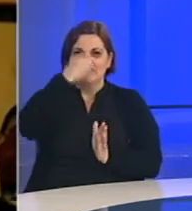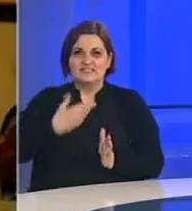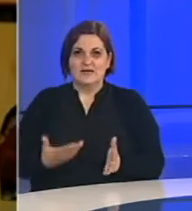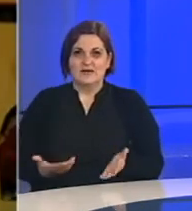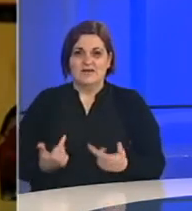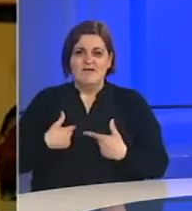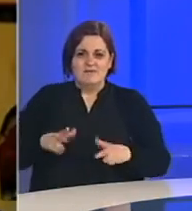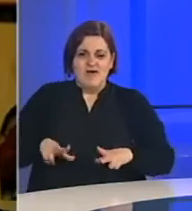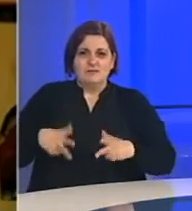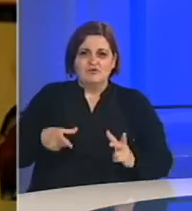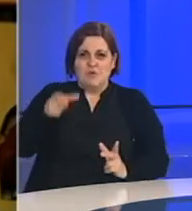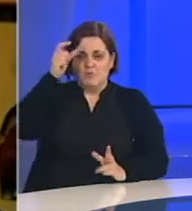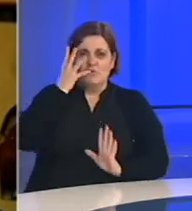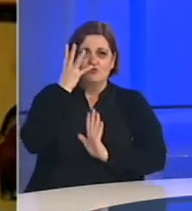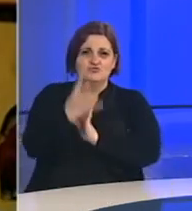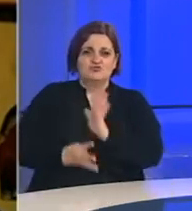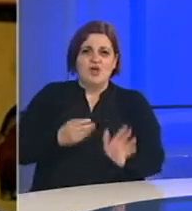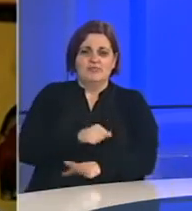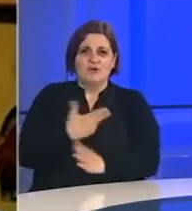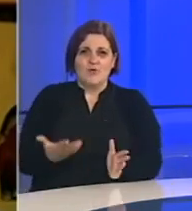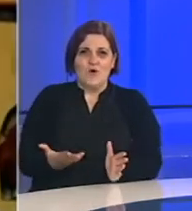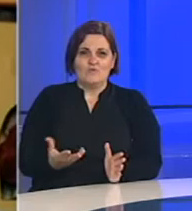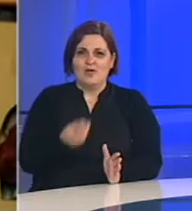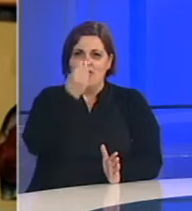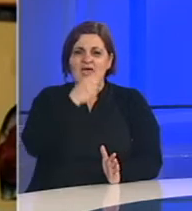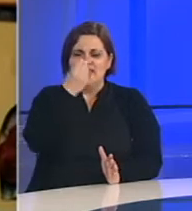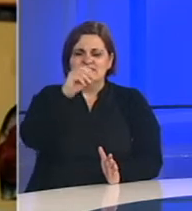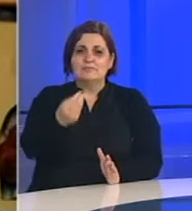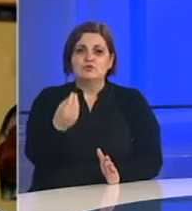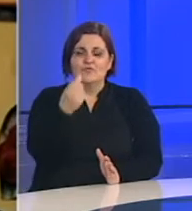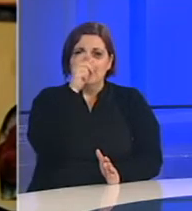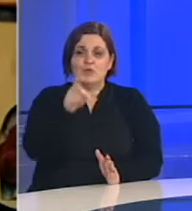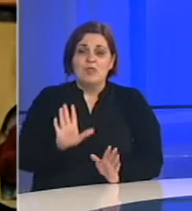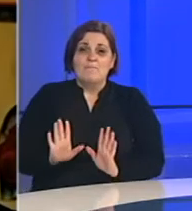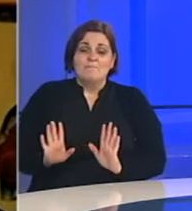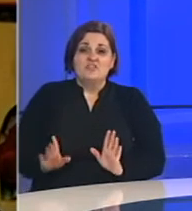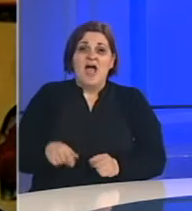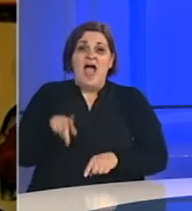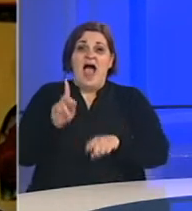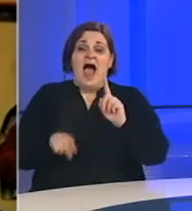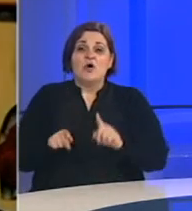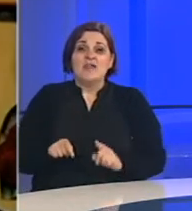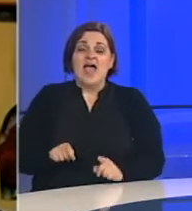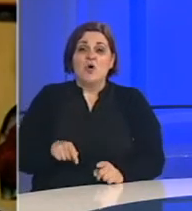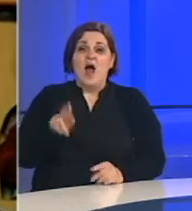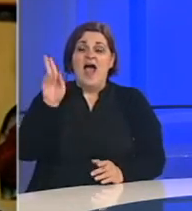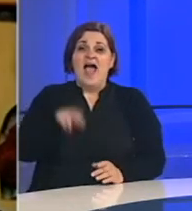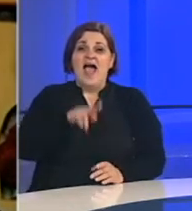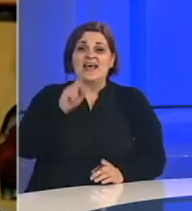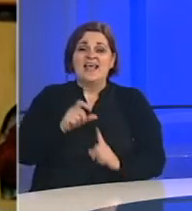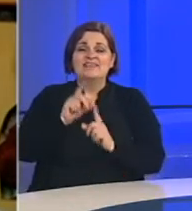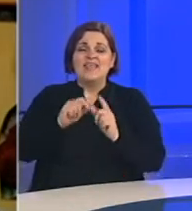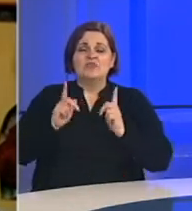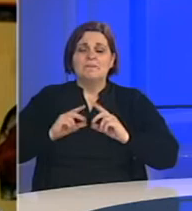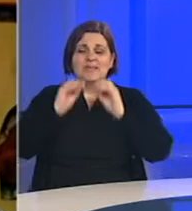Ja sam živio u Beogradu četiri godine. Srbi su fini ljudi. Međutim, ako neko krši Dejtonski